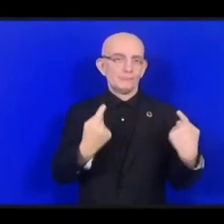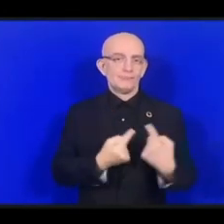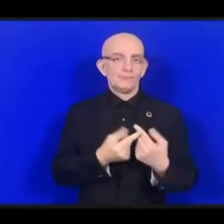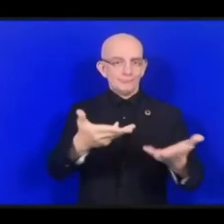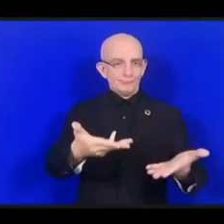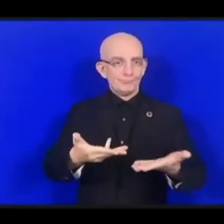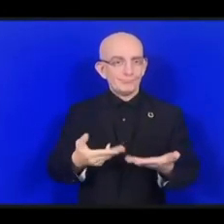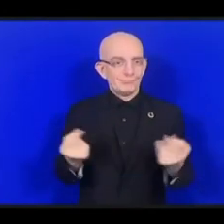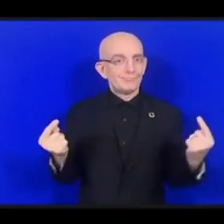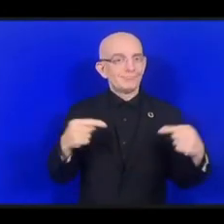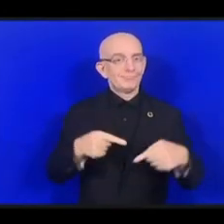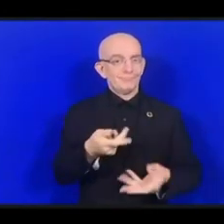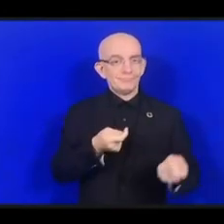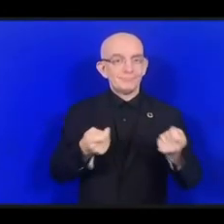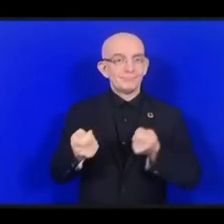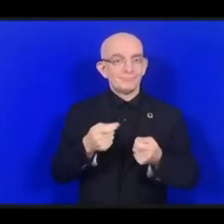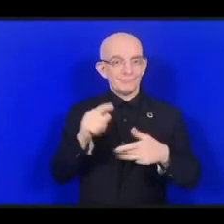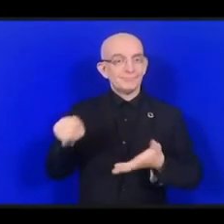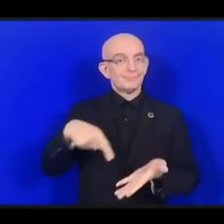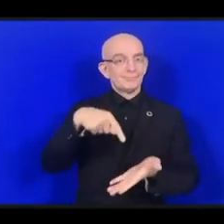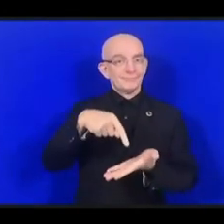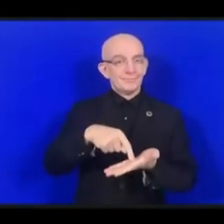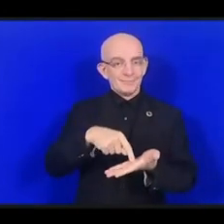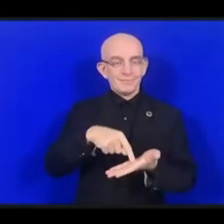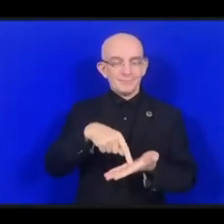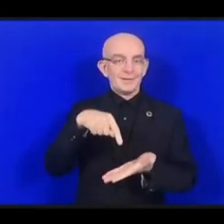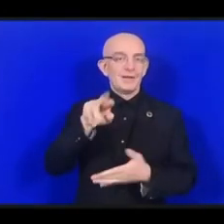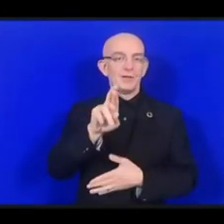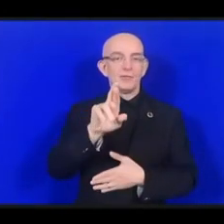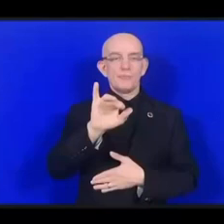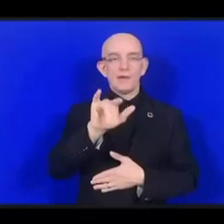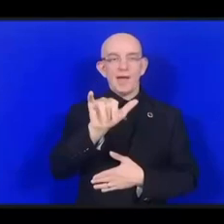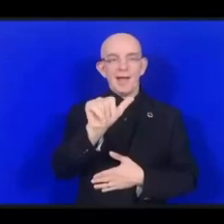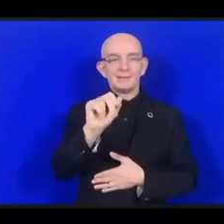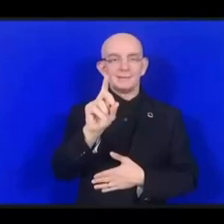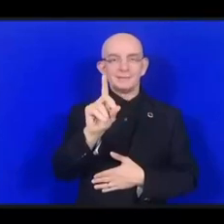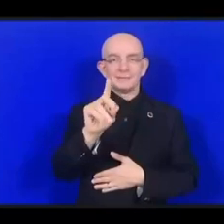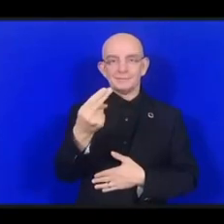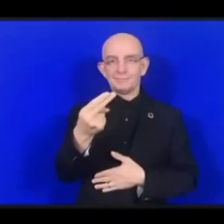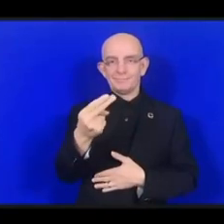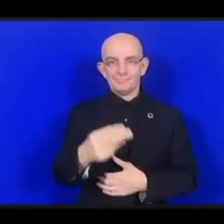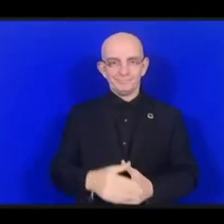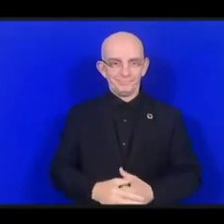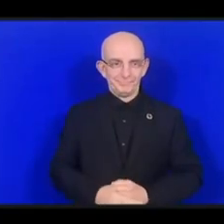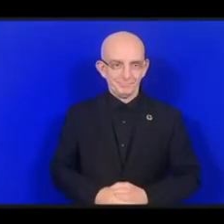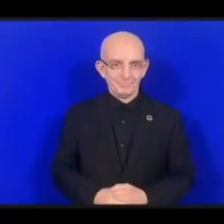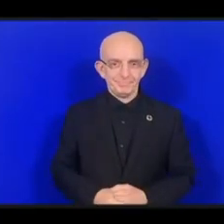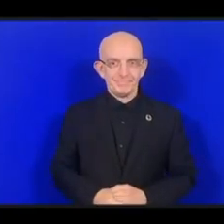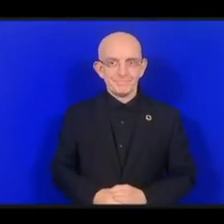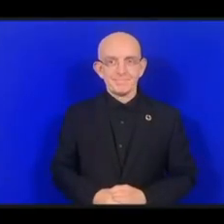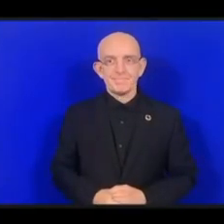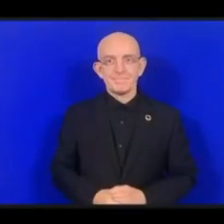весь мир на форуме по управлению интернетом в 2024 году в Риаде.